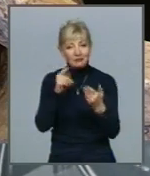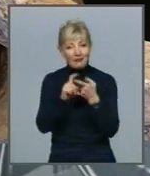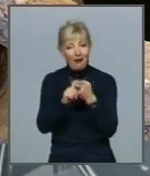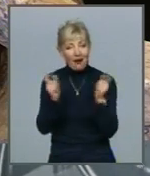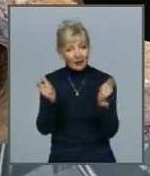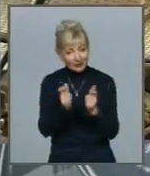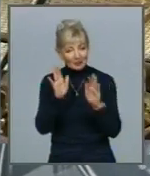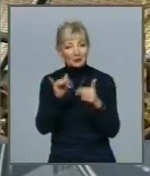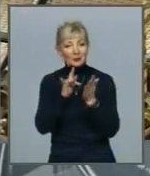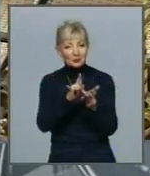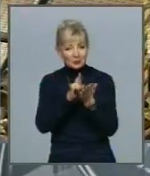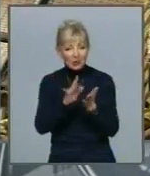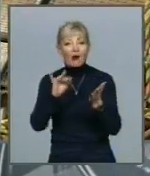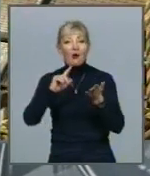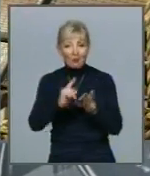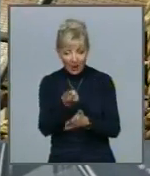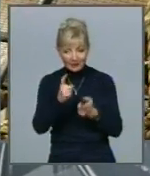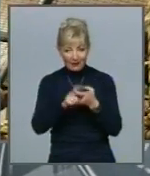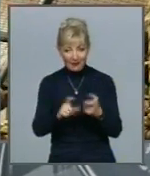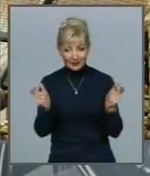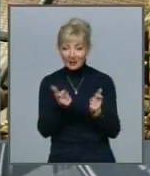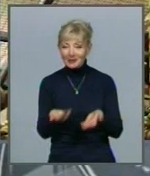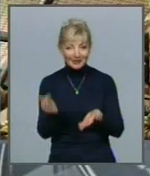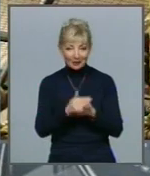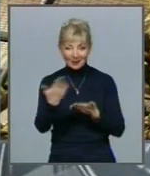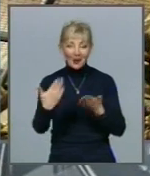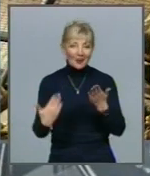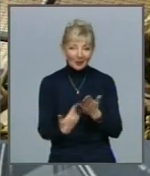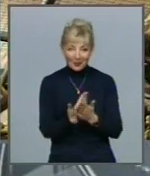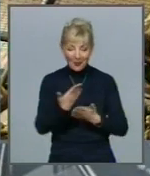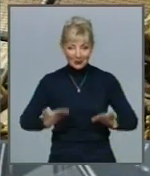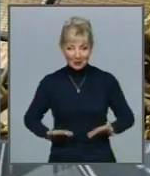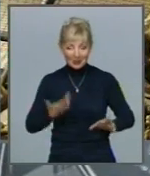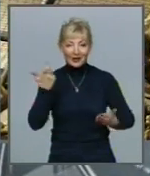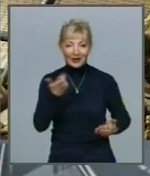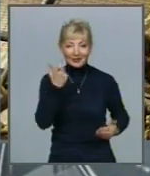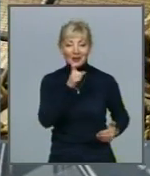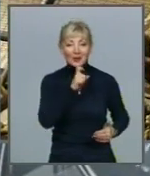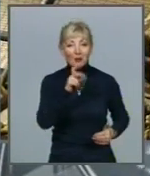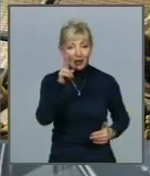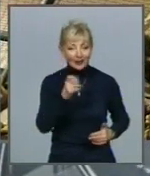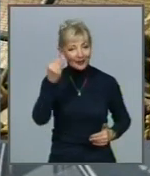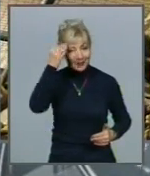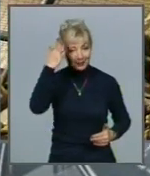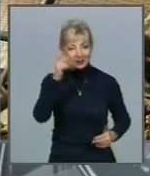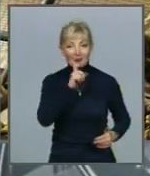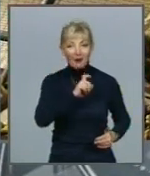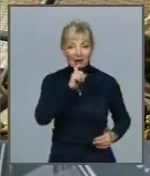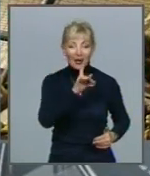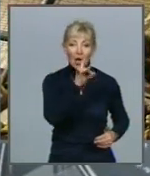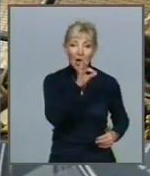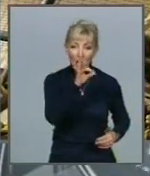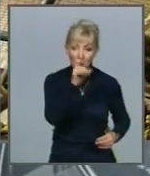мандрівка і знову карантин Знайомтеся, нові мешканці Харківського зоопарку – японські макаки, роз і ніда